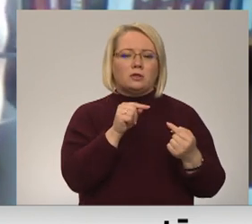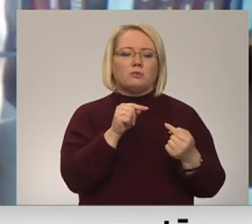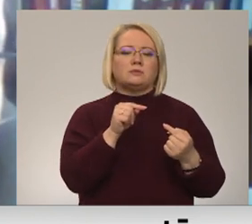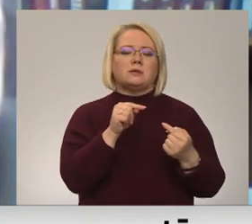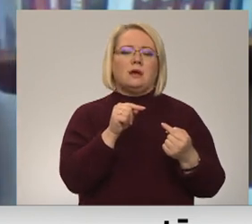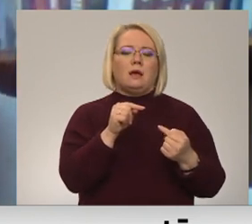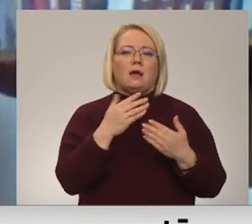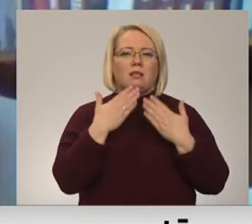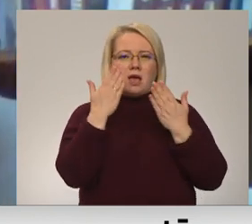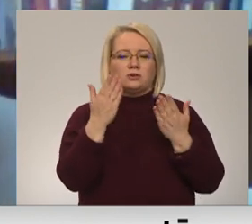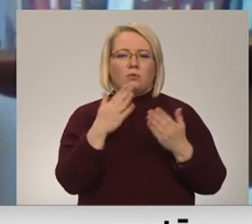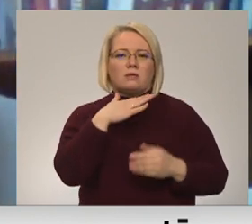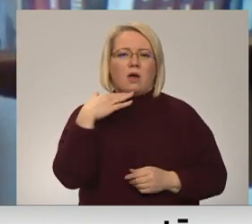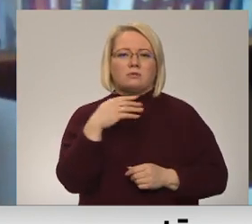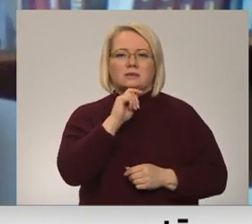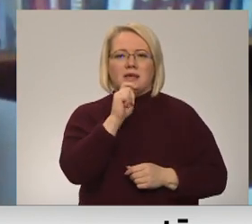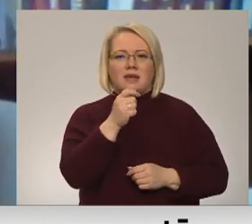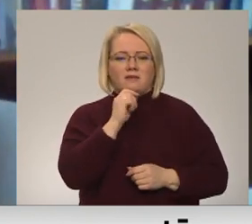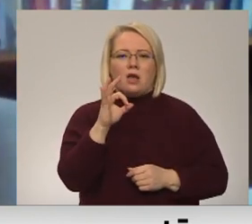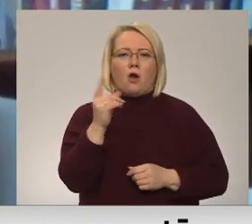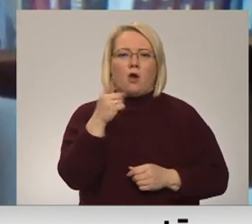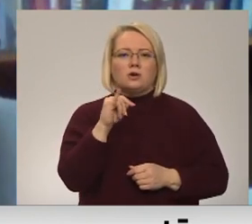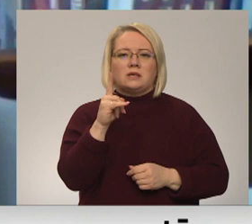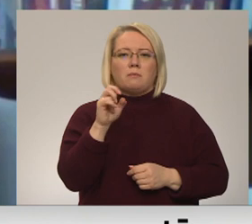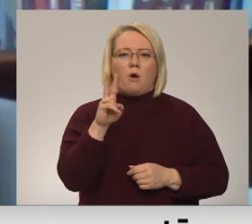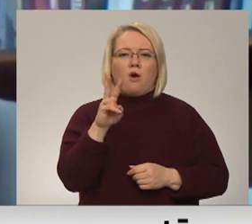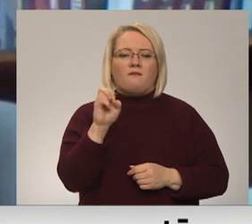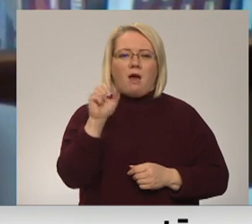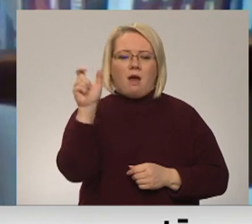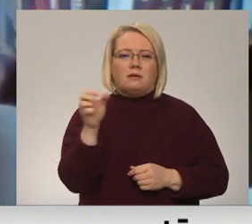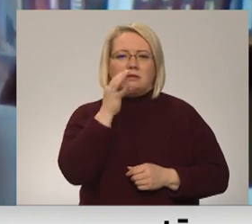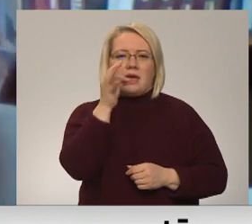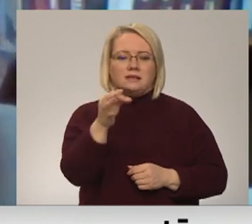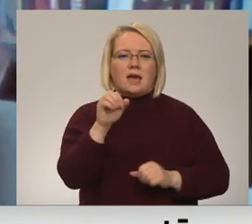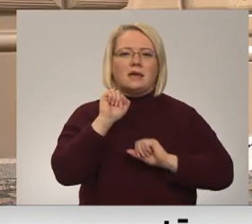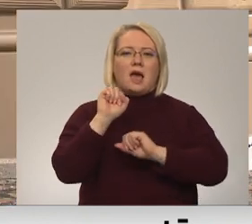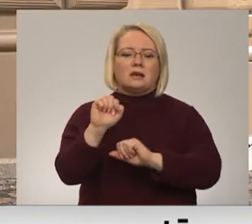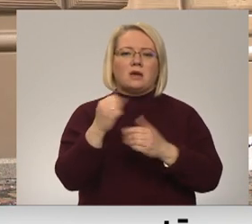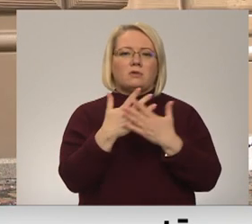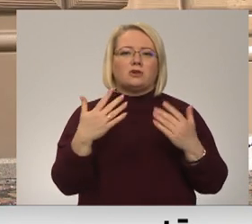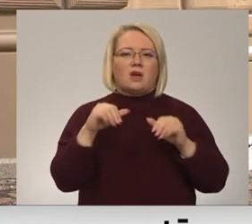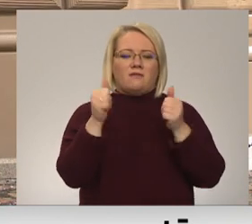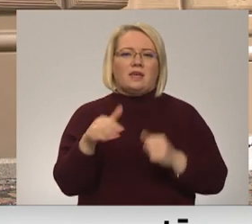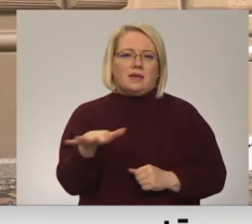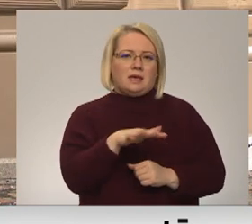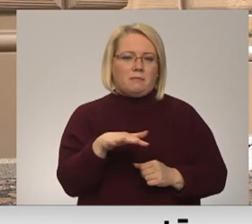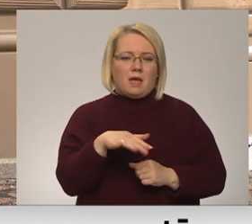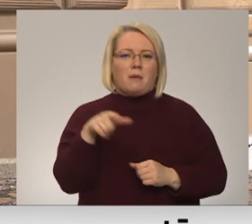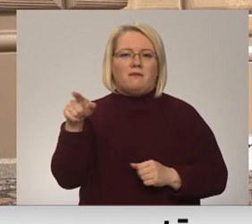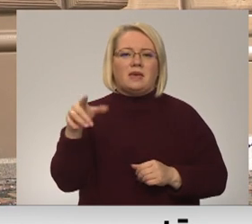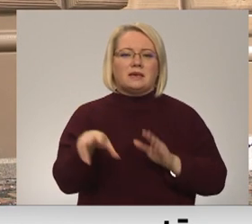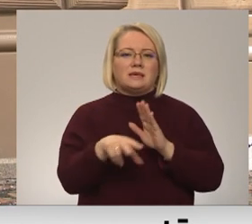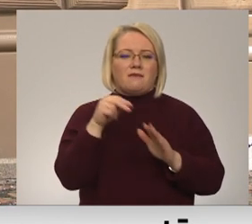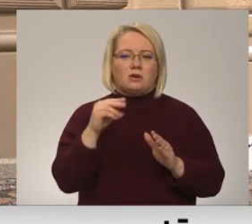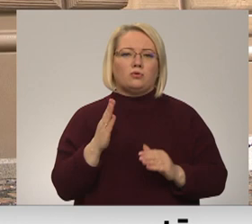lasot vairākas intervijas, ka Osipovas kūnas teica, ka jāiesa tā dažādvēja ģimenes. Par Osipovas iecelšanu nobalsoja